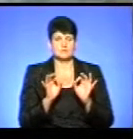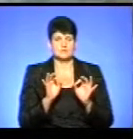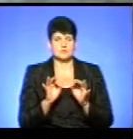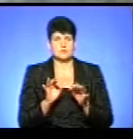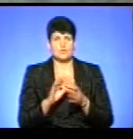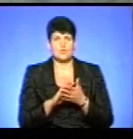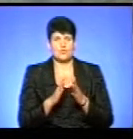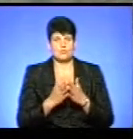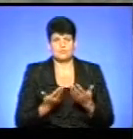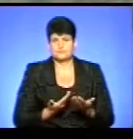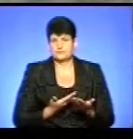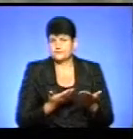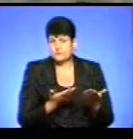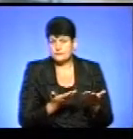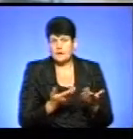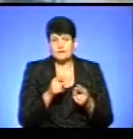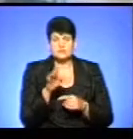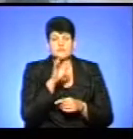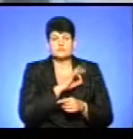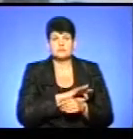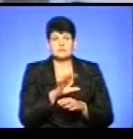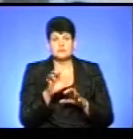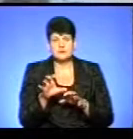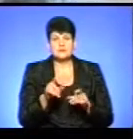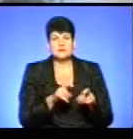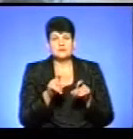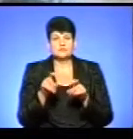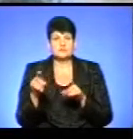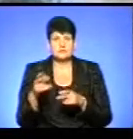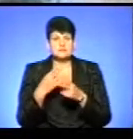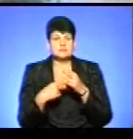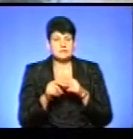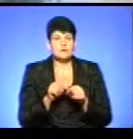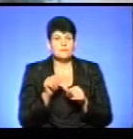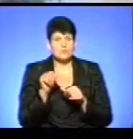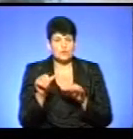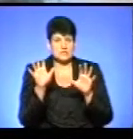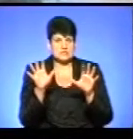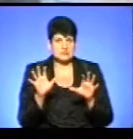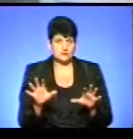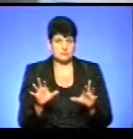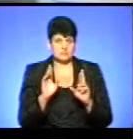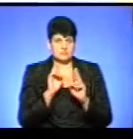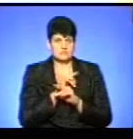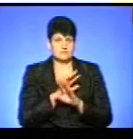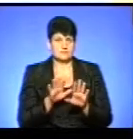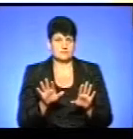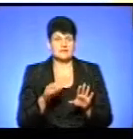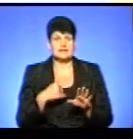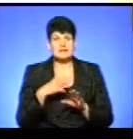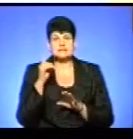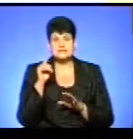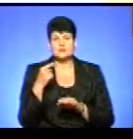утримання. А те, що наразі використання тварин саме у пересувних цирках є поза законом, не визнає. Я знаю,